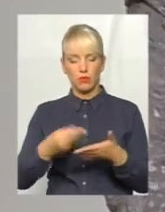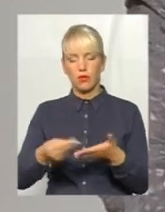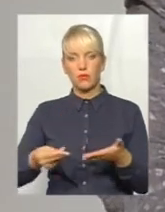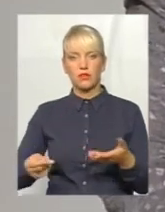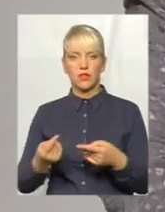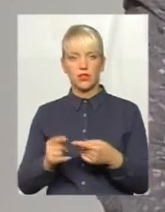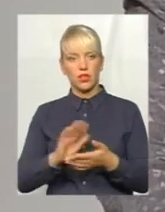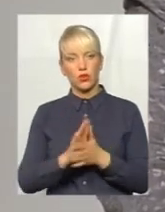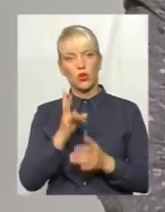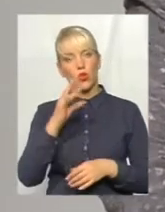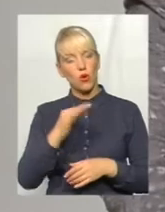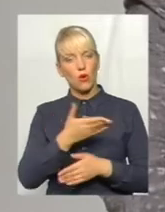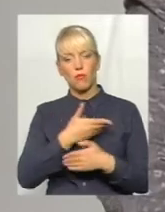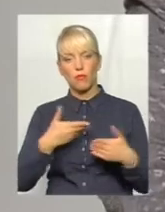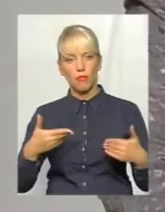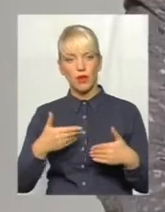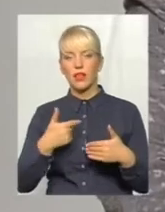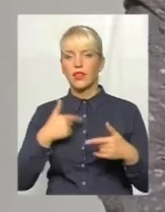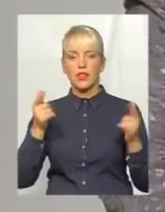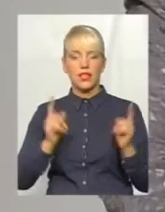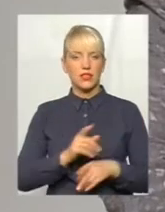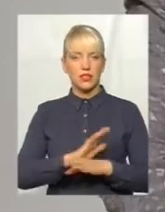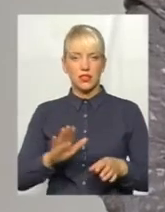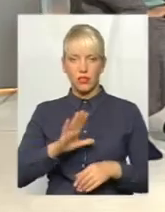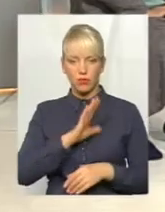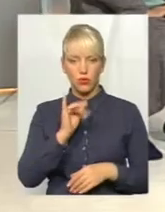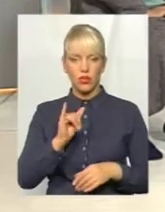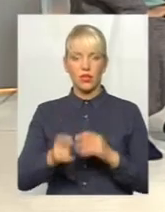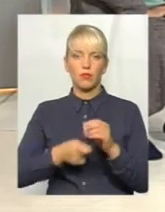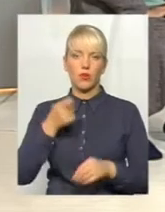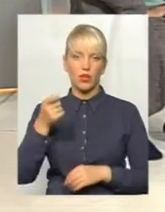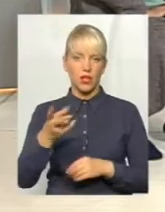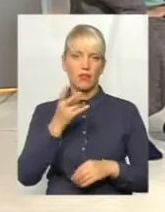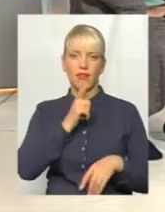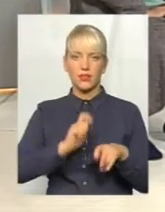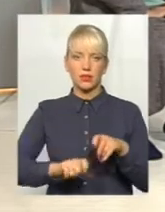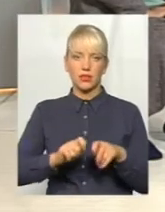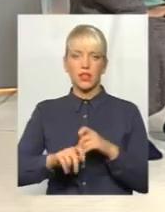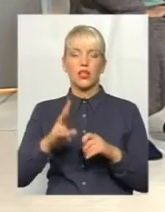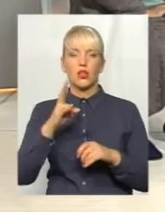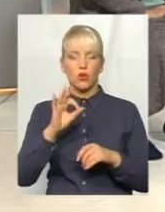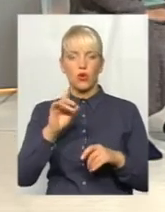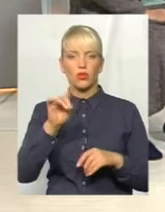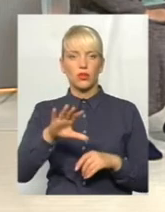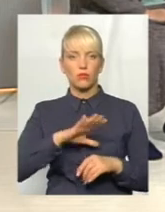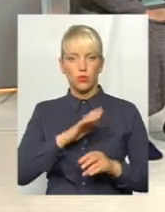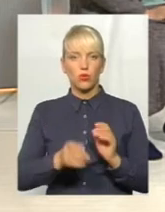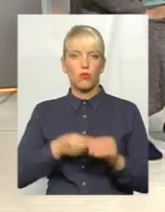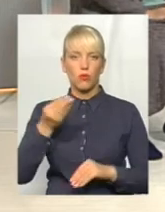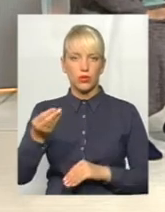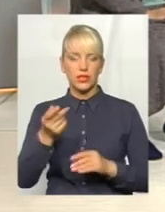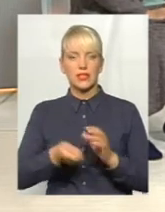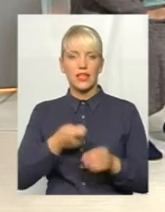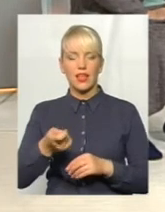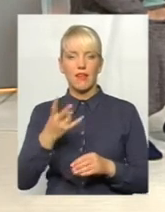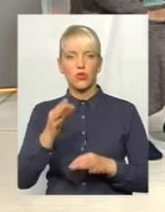договір. Але ми не згідні були і подалися на другу експертизу, хоча вже було подано заяву до суду на